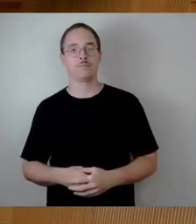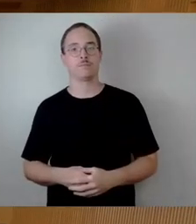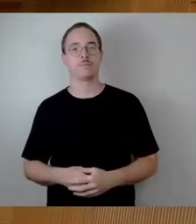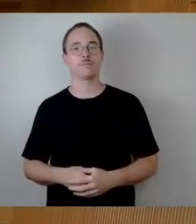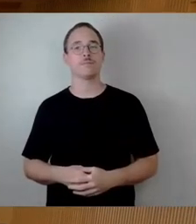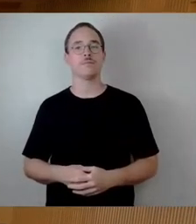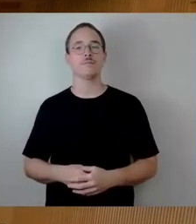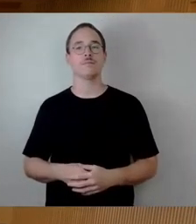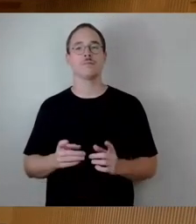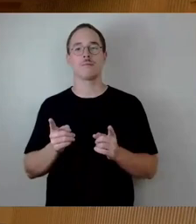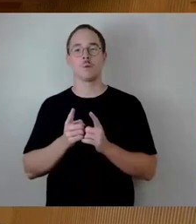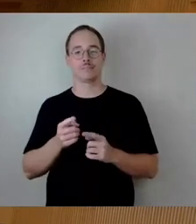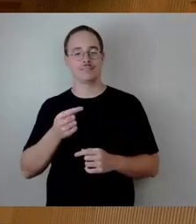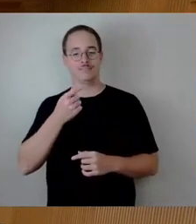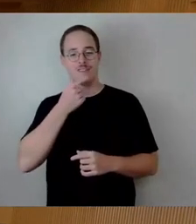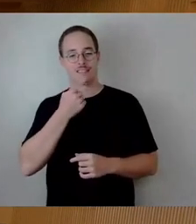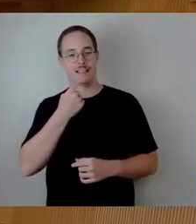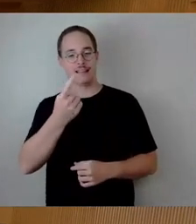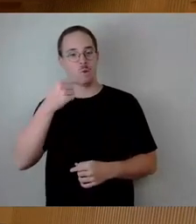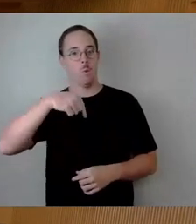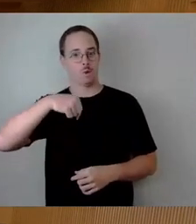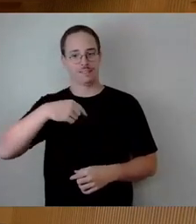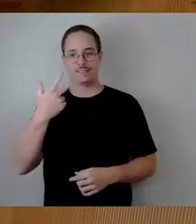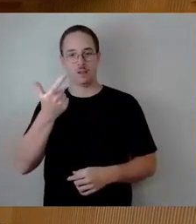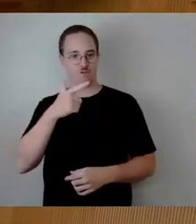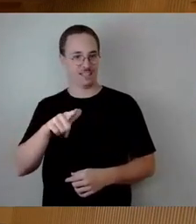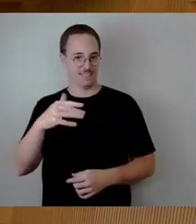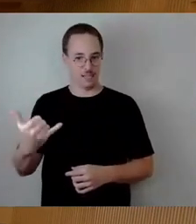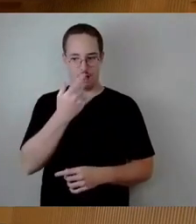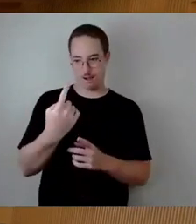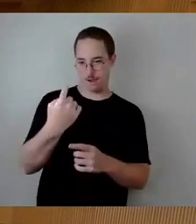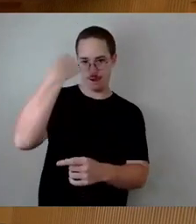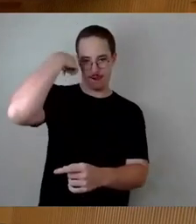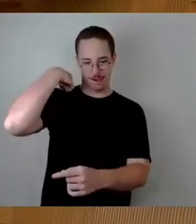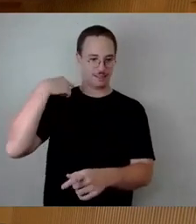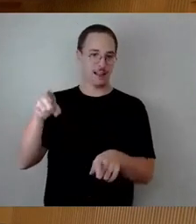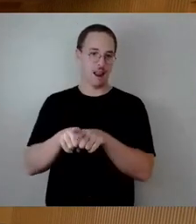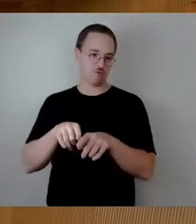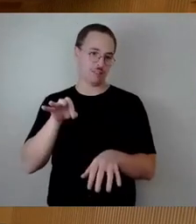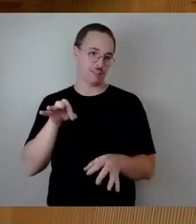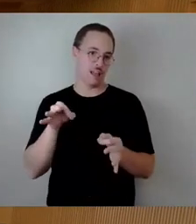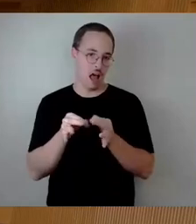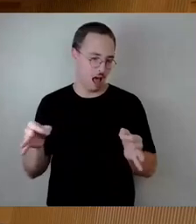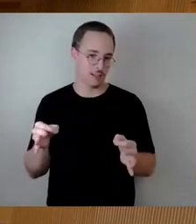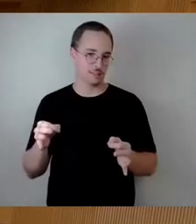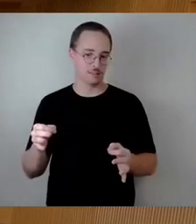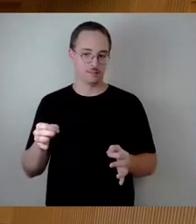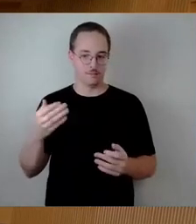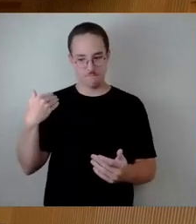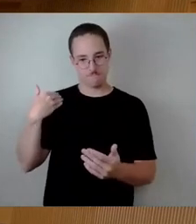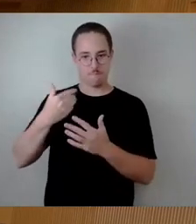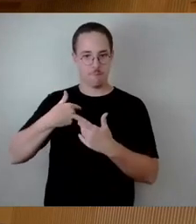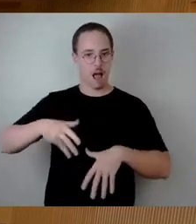denkst hast schon alles erlebt, was es so gibt, aber man darf sich immer wieder eines Besseren belehren lassen. Insoweit habe ich natürlich alle